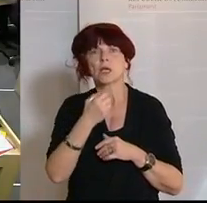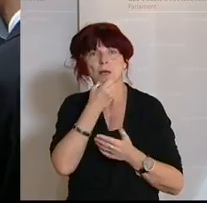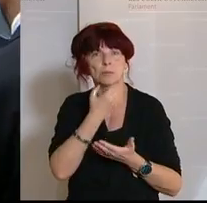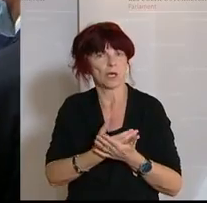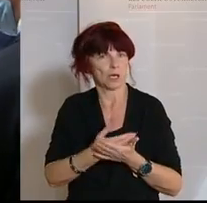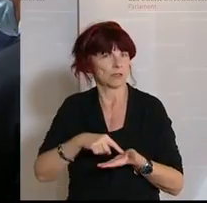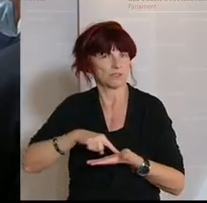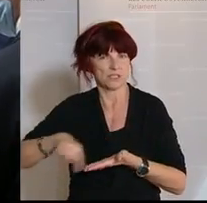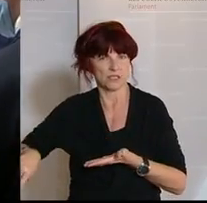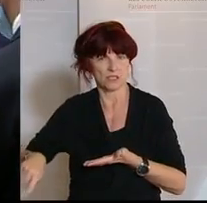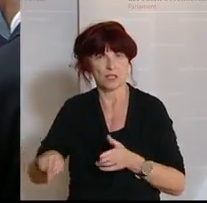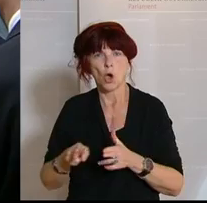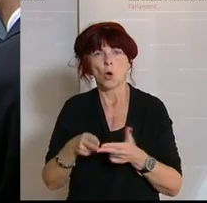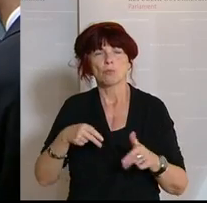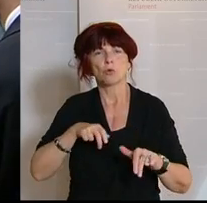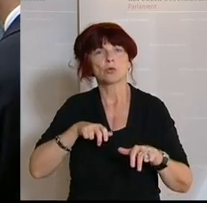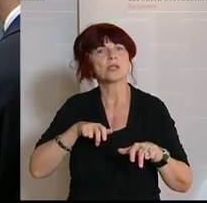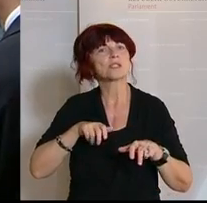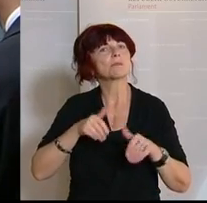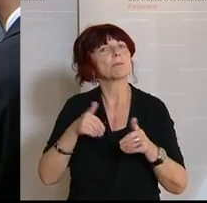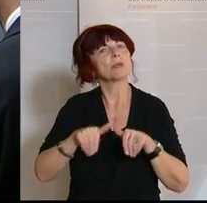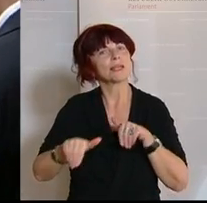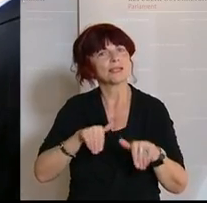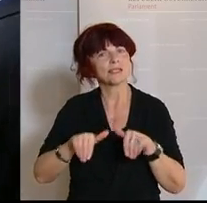Stundungen im Rahmen der Bundesabgabenordnung.